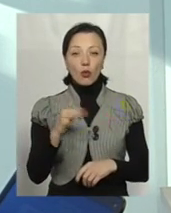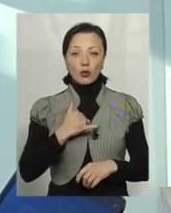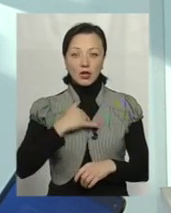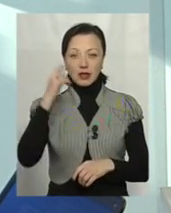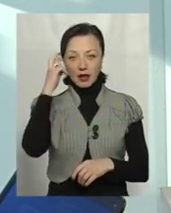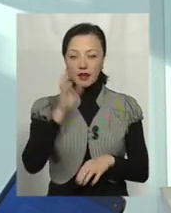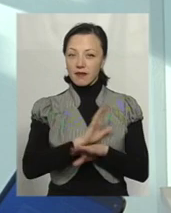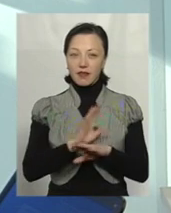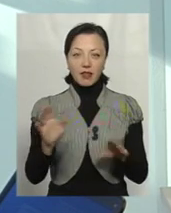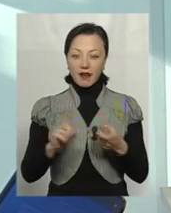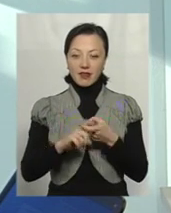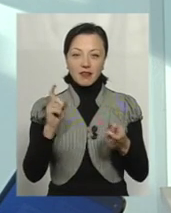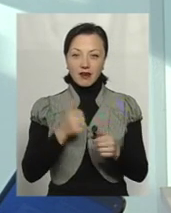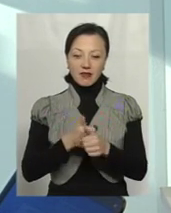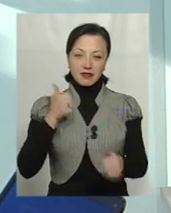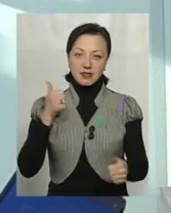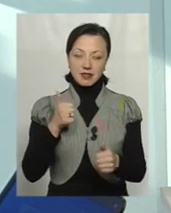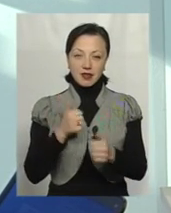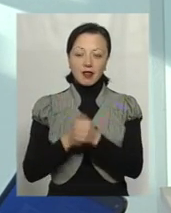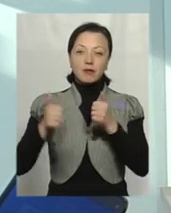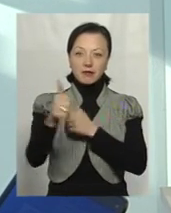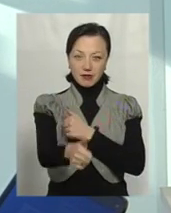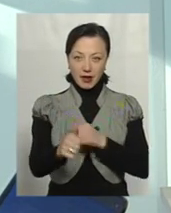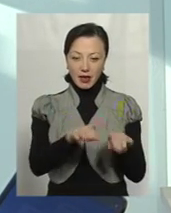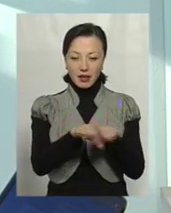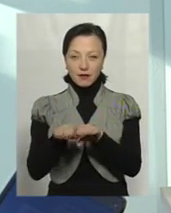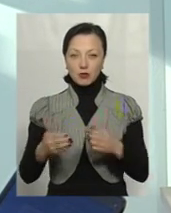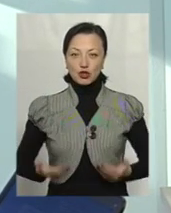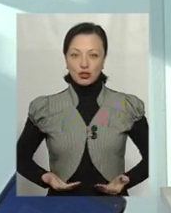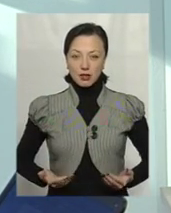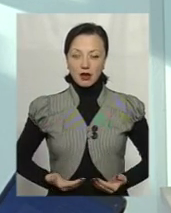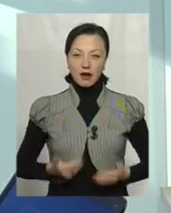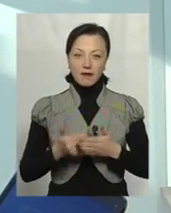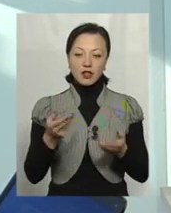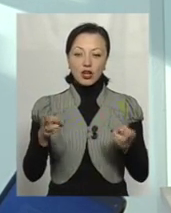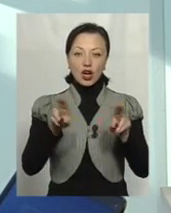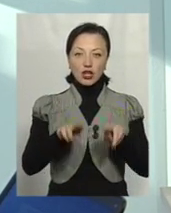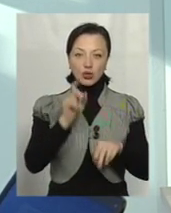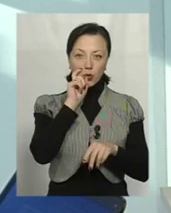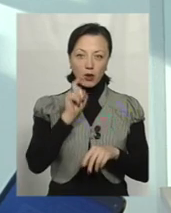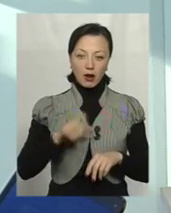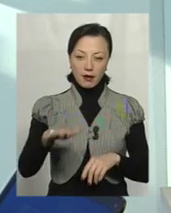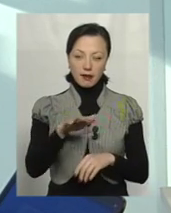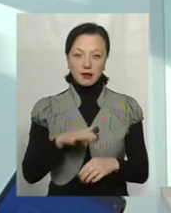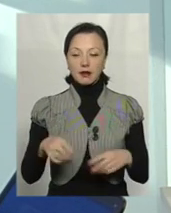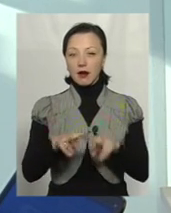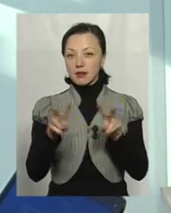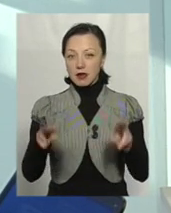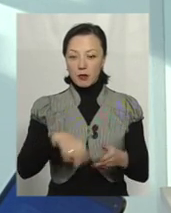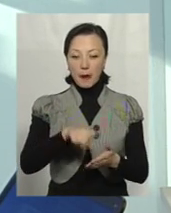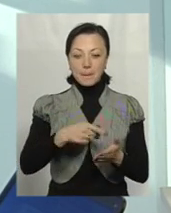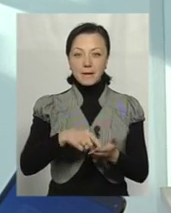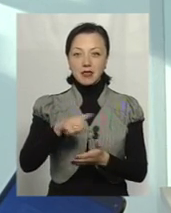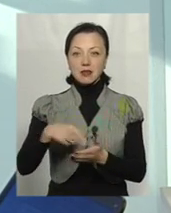не відірвався далеко в своєму рівні життя від решти України. Так само і міста